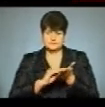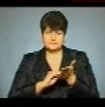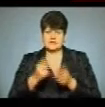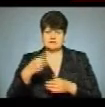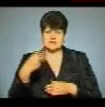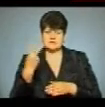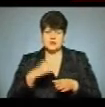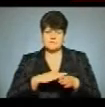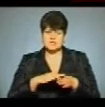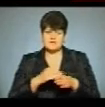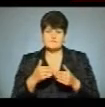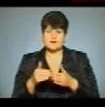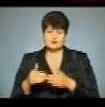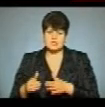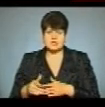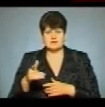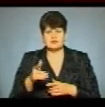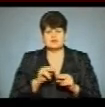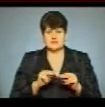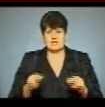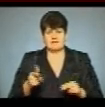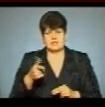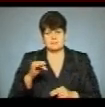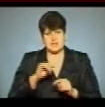22 прізвища випускників і вчителів гімназії.